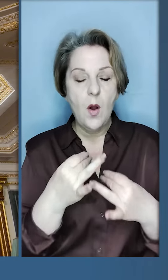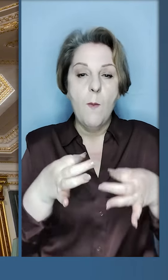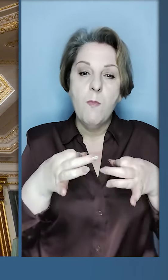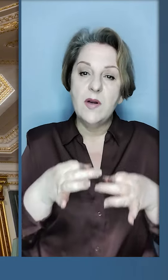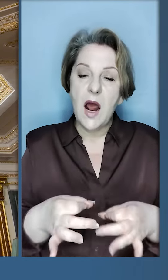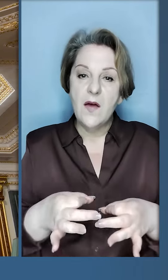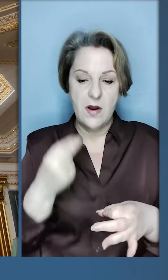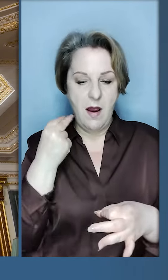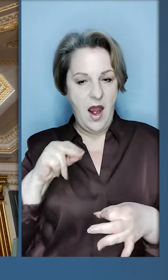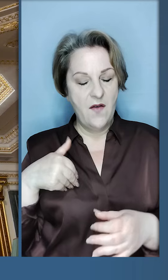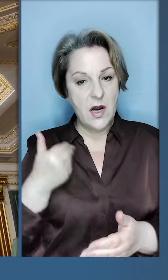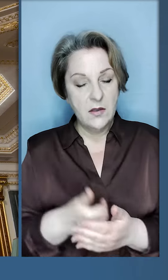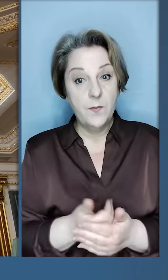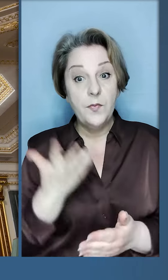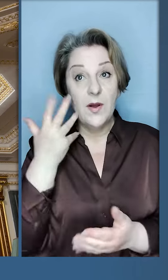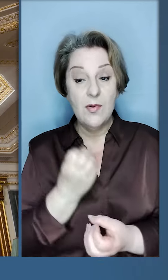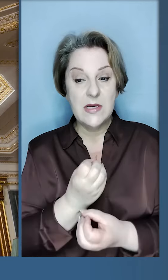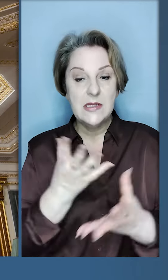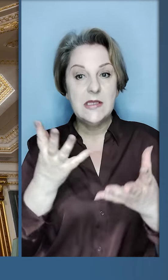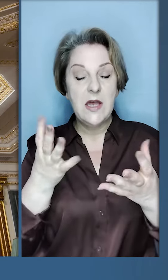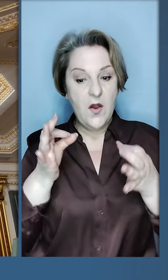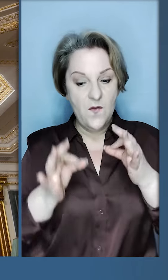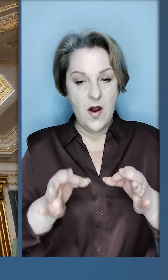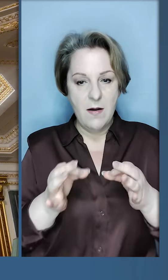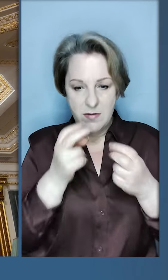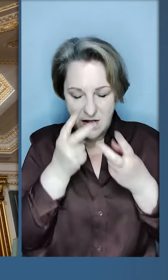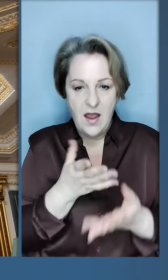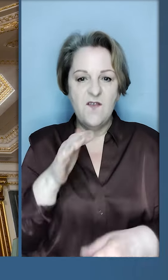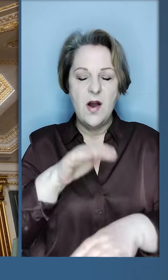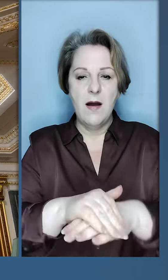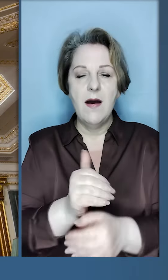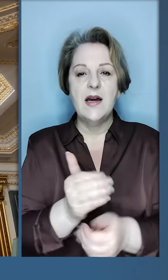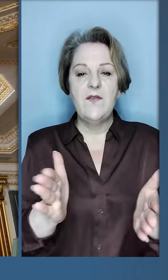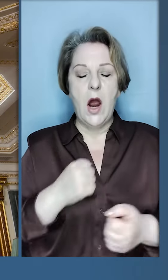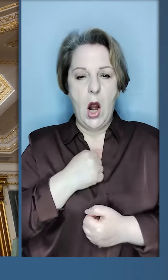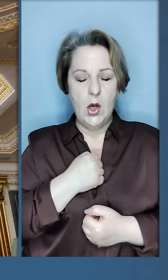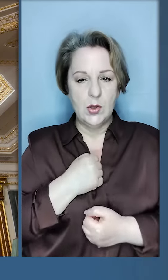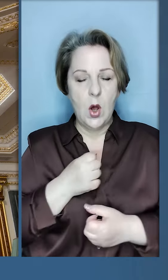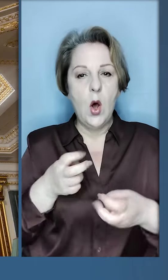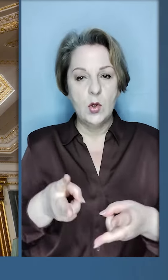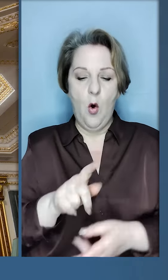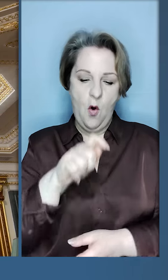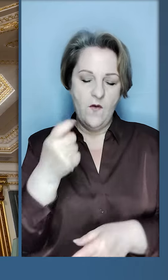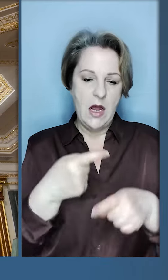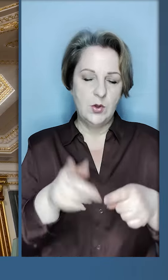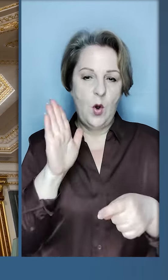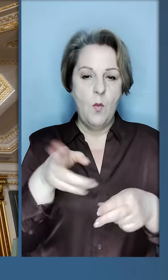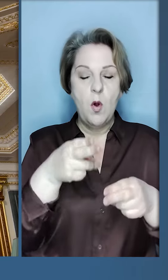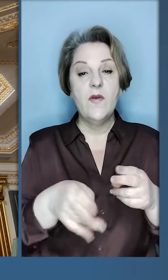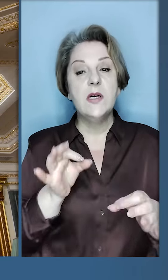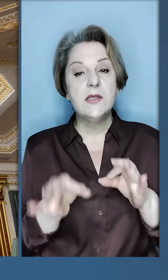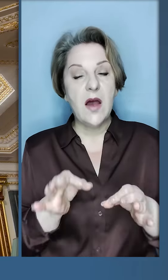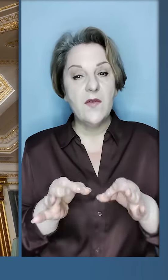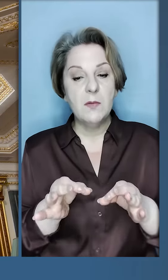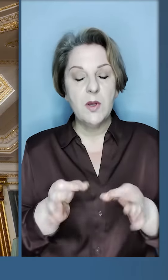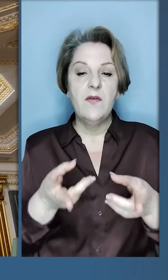– діалог правди, ефективний. Коли світло викриває зло, війна, скоріше, буде